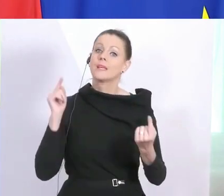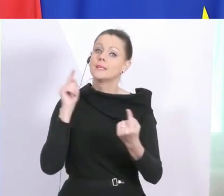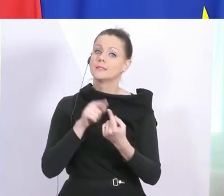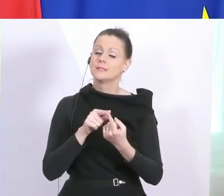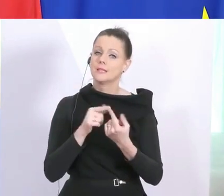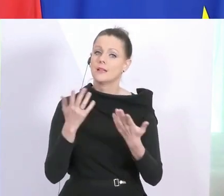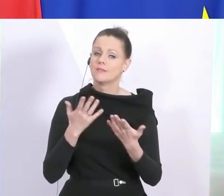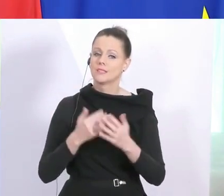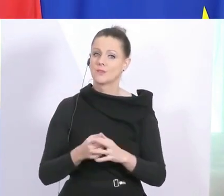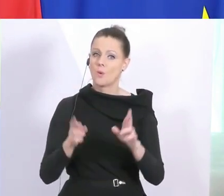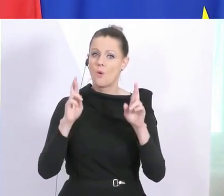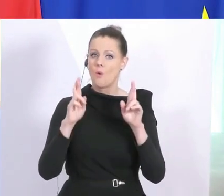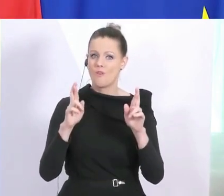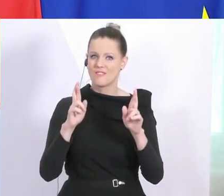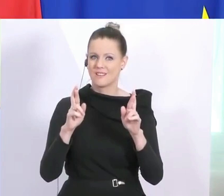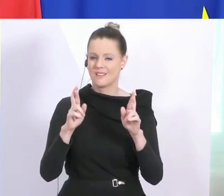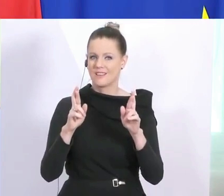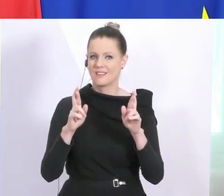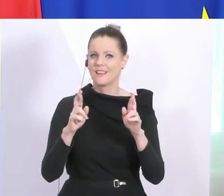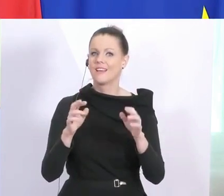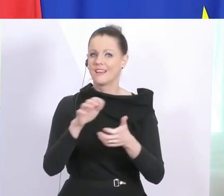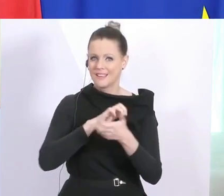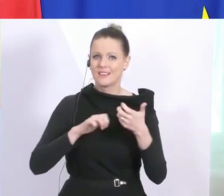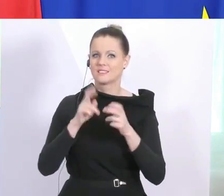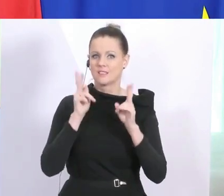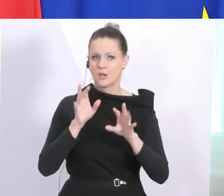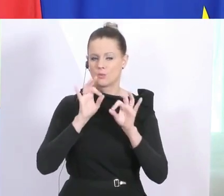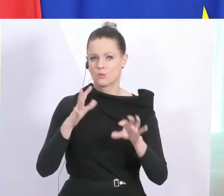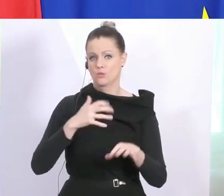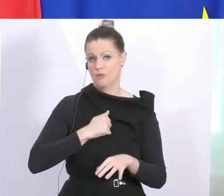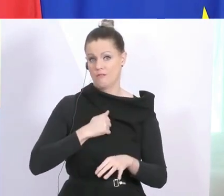hoffentlich besser durch diese Krise kommen als andere Länder.